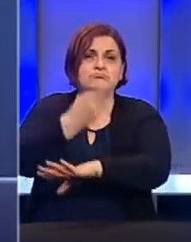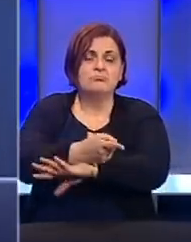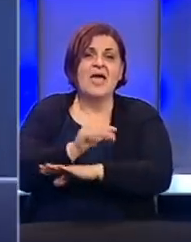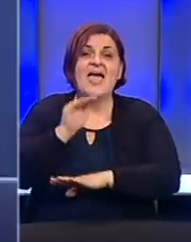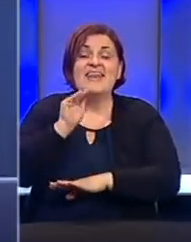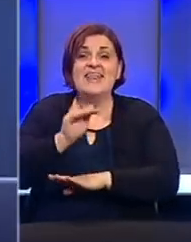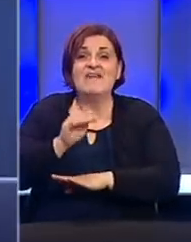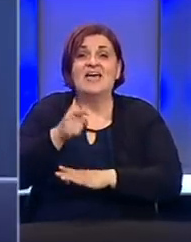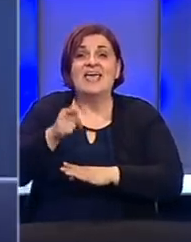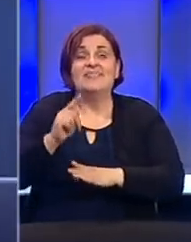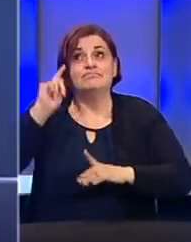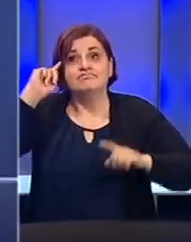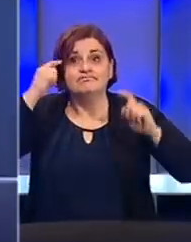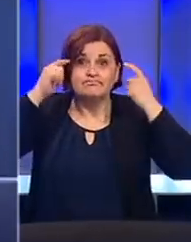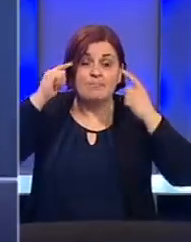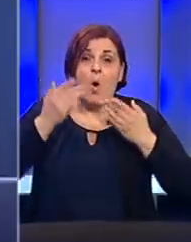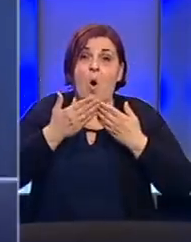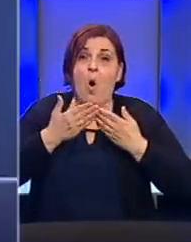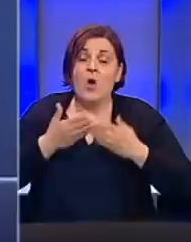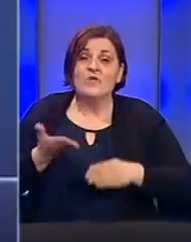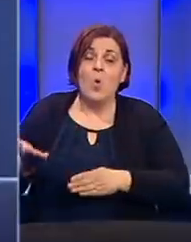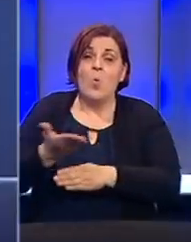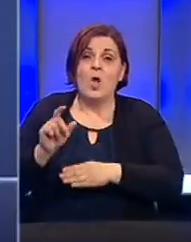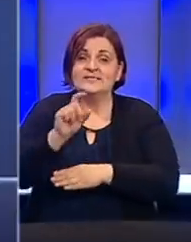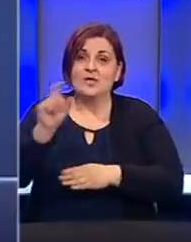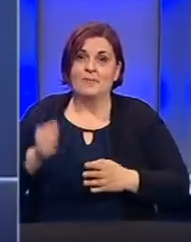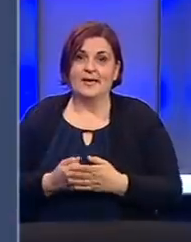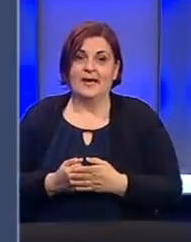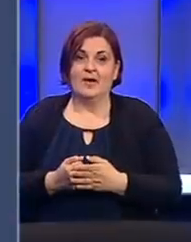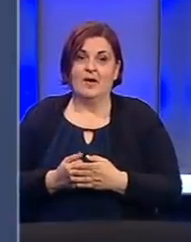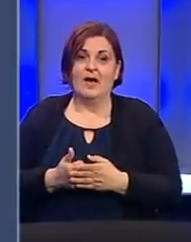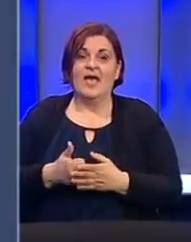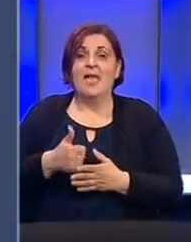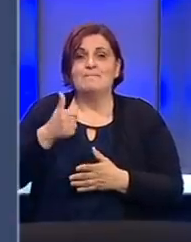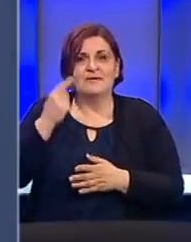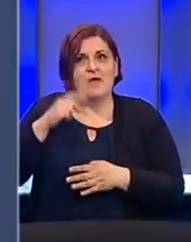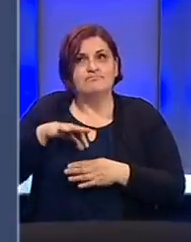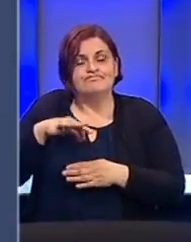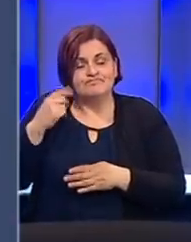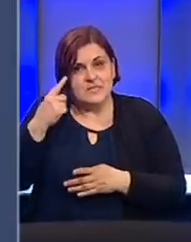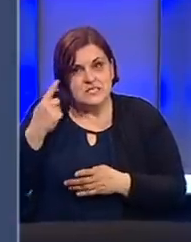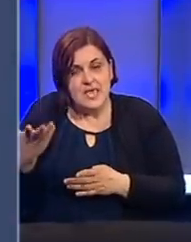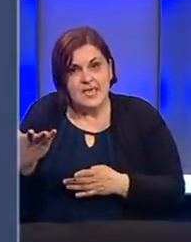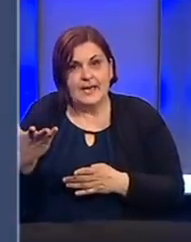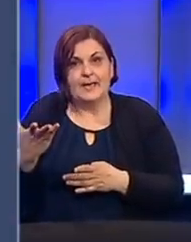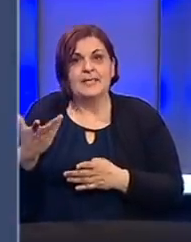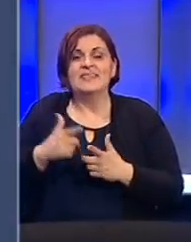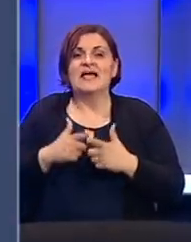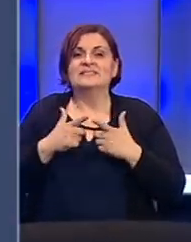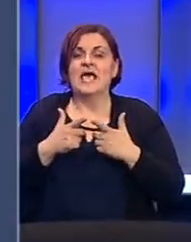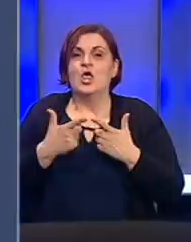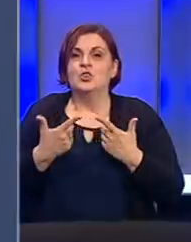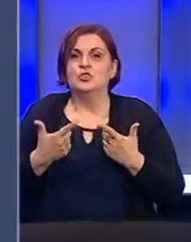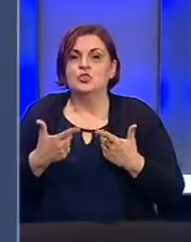najavljuju da će tek promišljati o otvaranju ugostiteljskih objekata. Prvotna ideja je da se dopusti